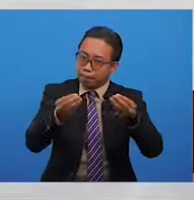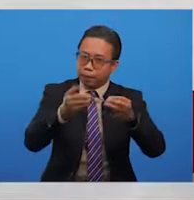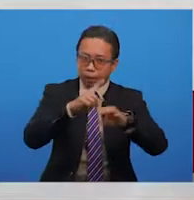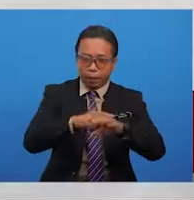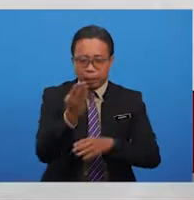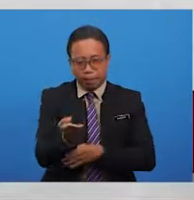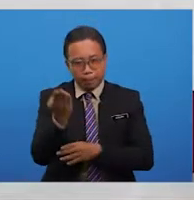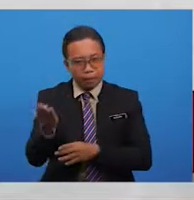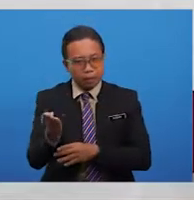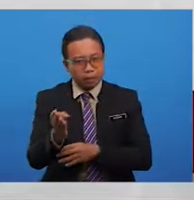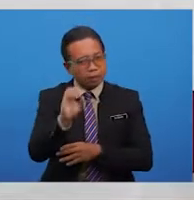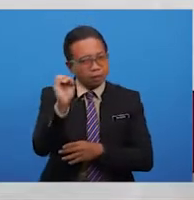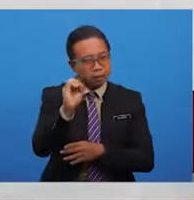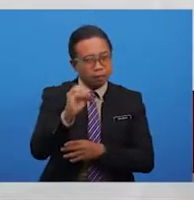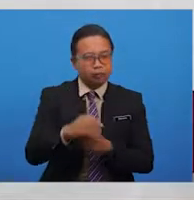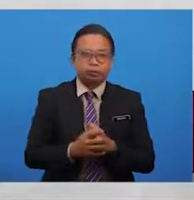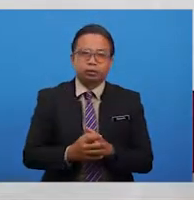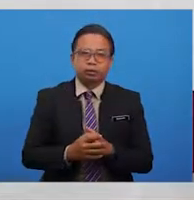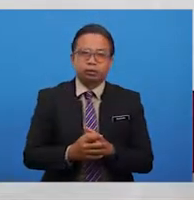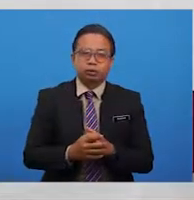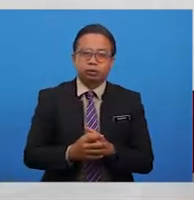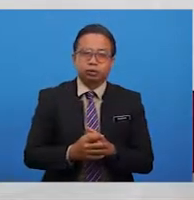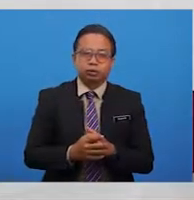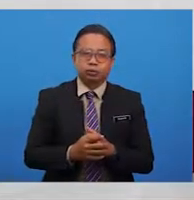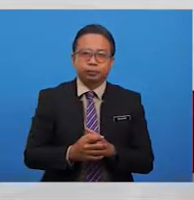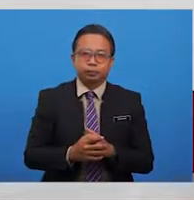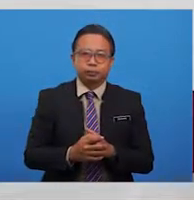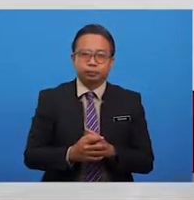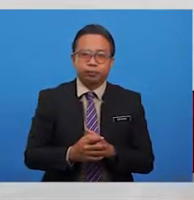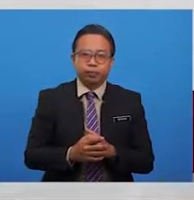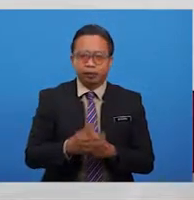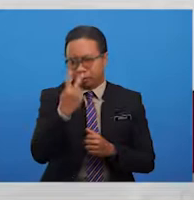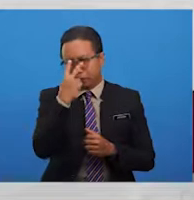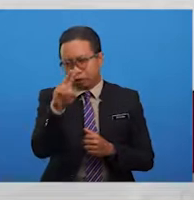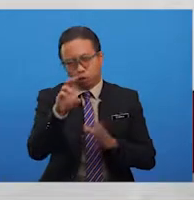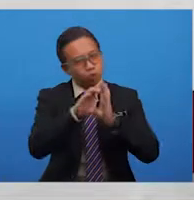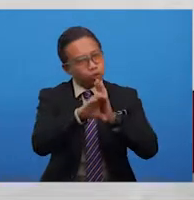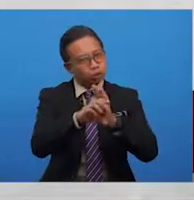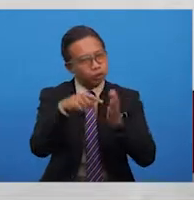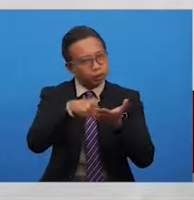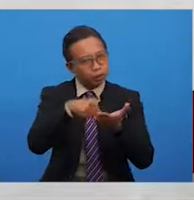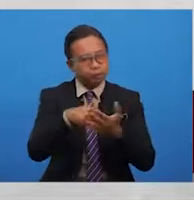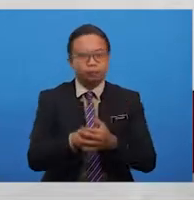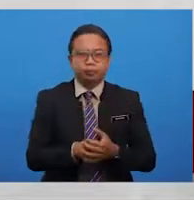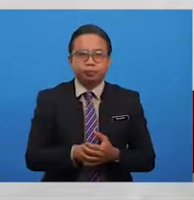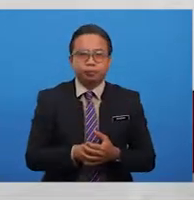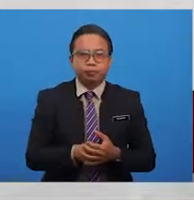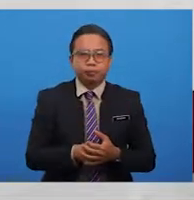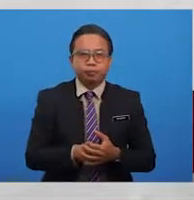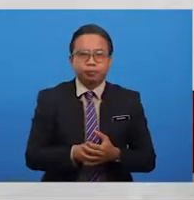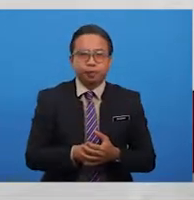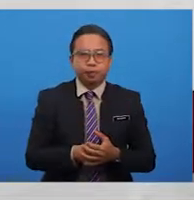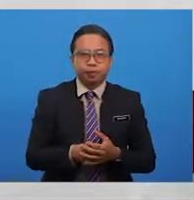benda yang tidak bernyawa atau sesuatu yang abstrak. Perhatikan contoh ini. sering